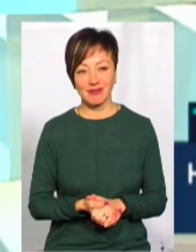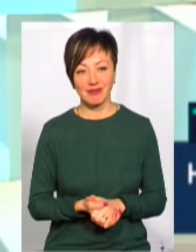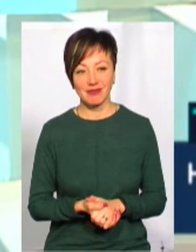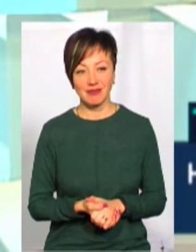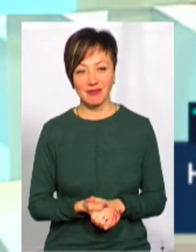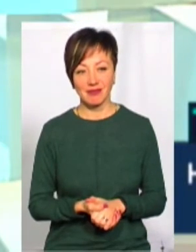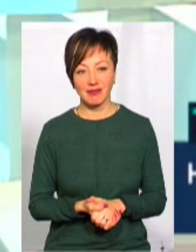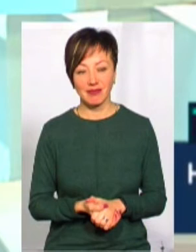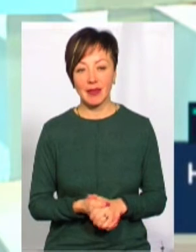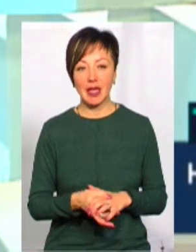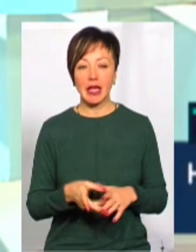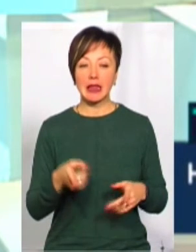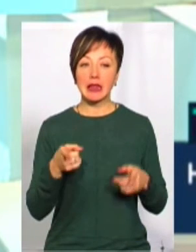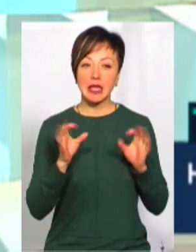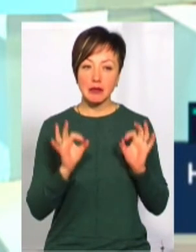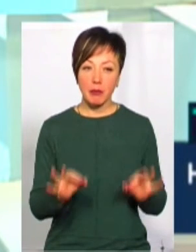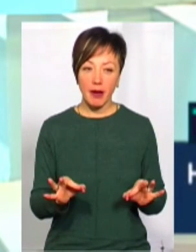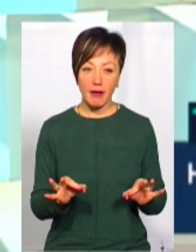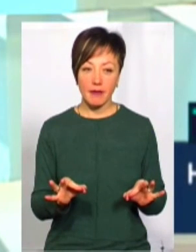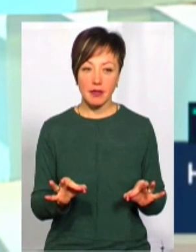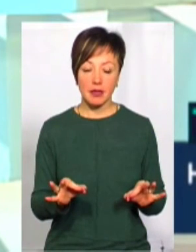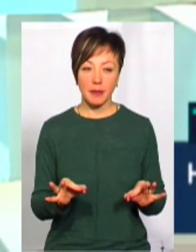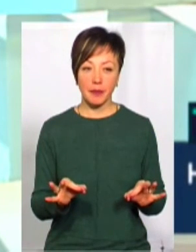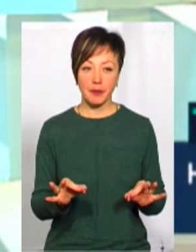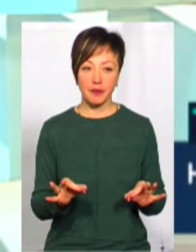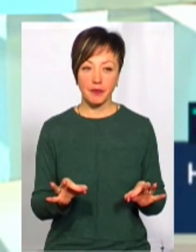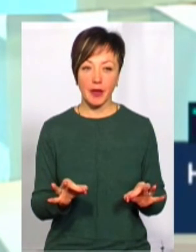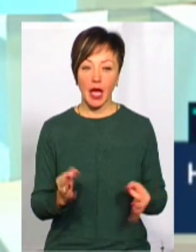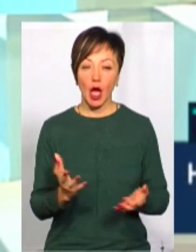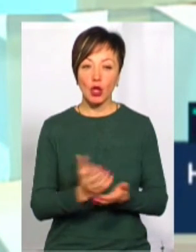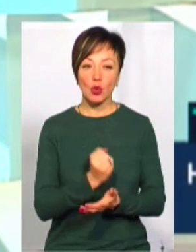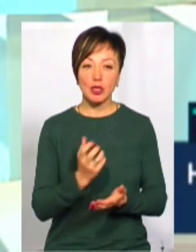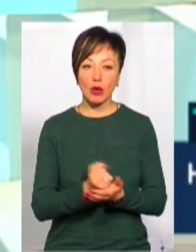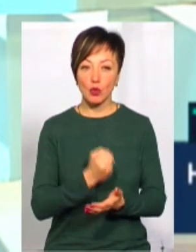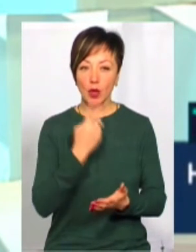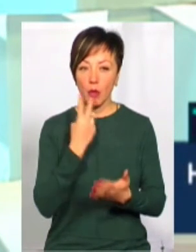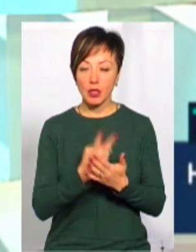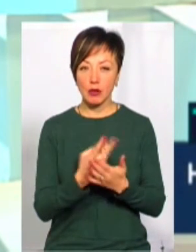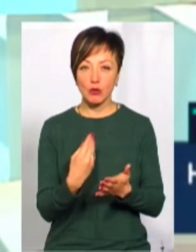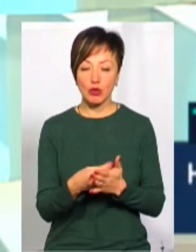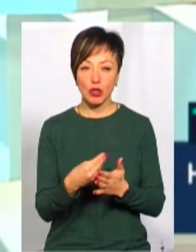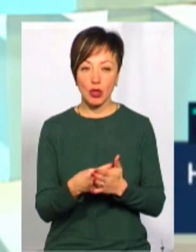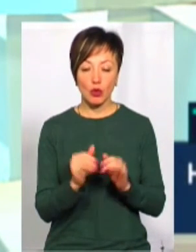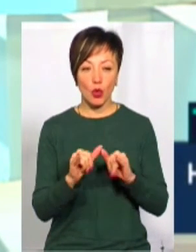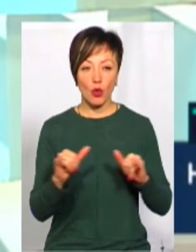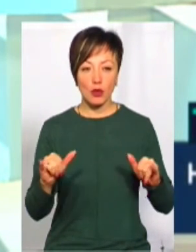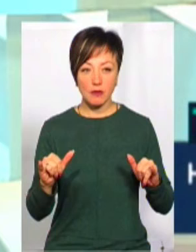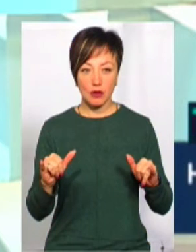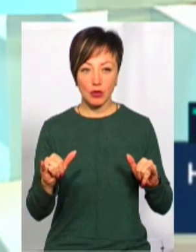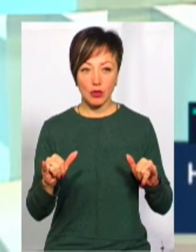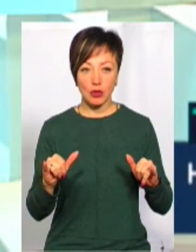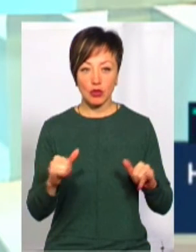скажімо так? Ну, насправді, скажімо, досягнути показників бюджету розвитку